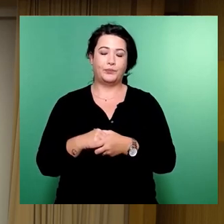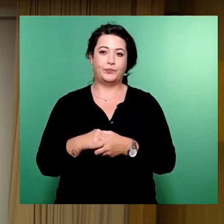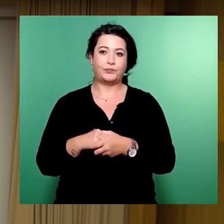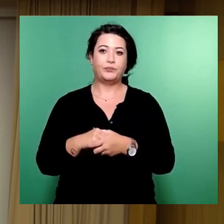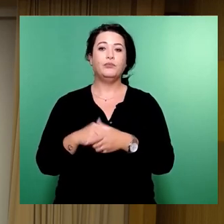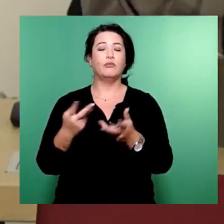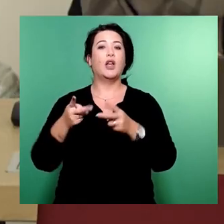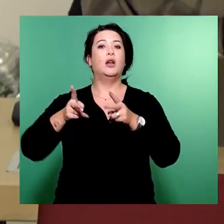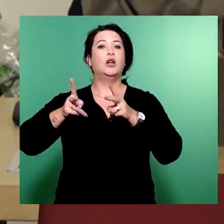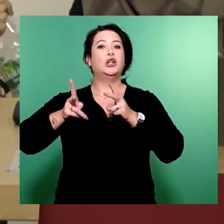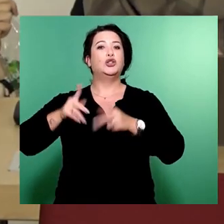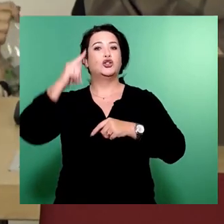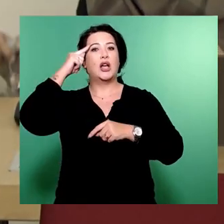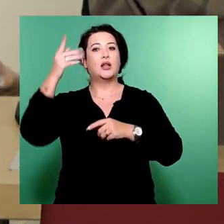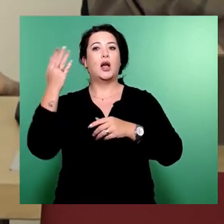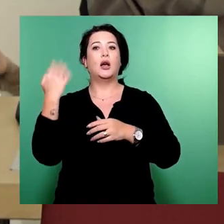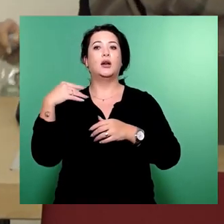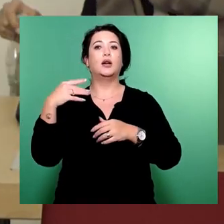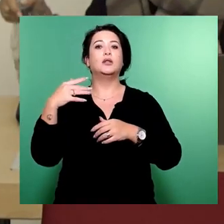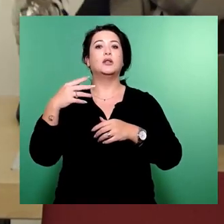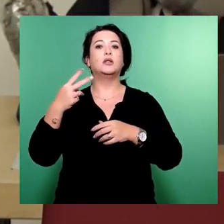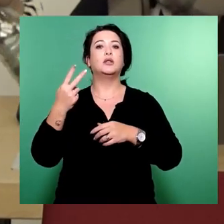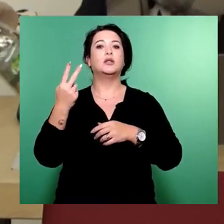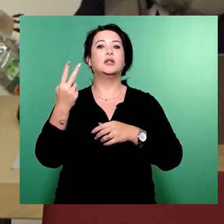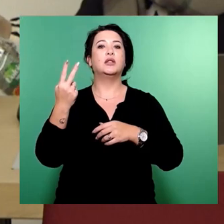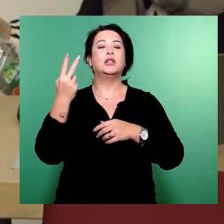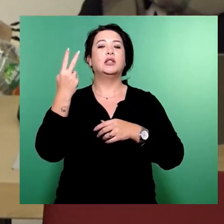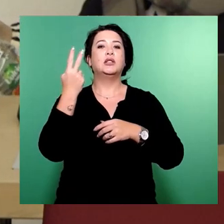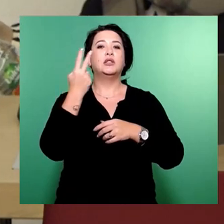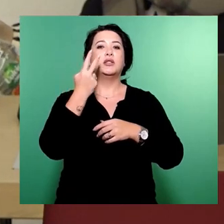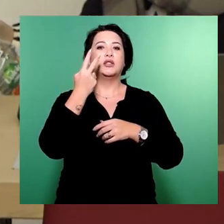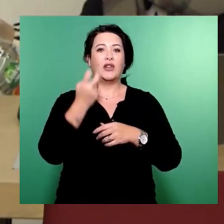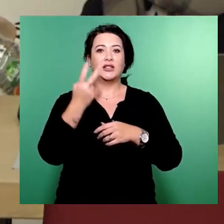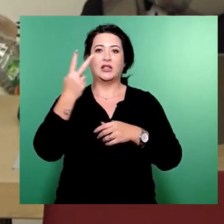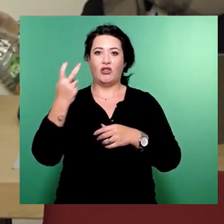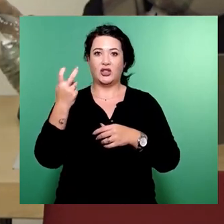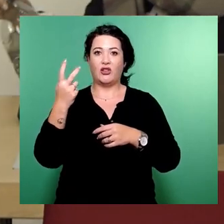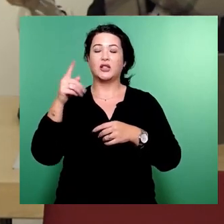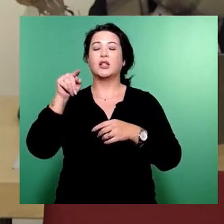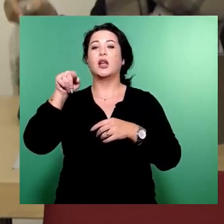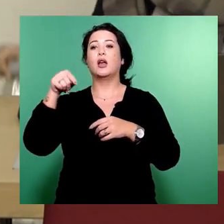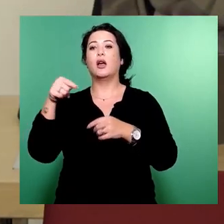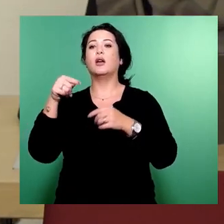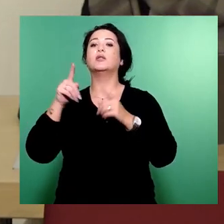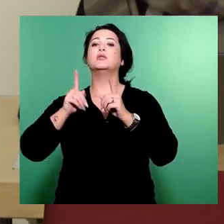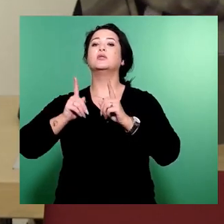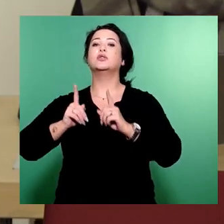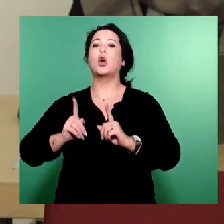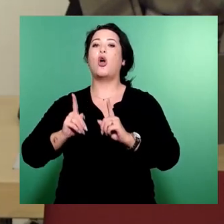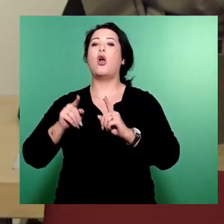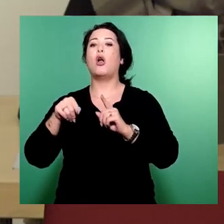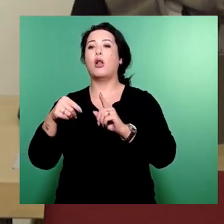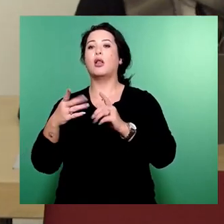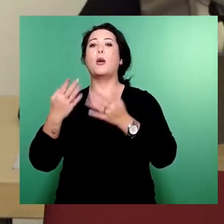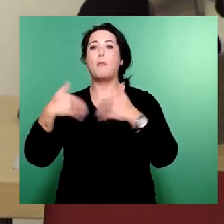im Frühjahr 2022 beschlossen, dass Busse und Bahnen in Dresden beschleunigt werden sollen, um letztendlich Fahrzeuge